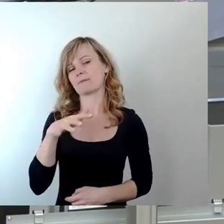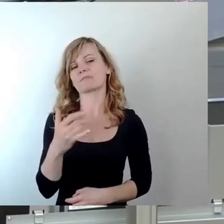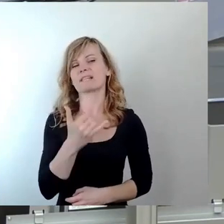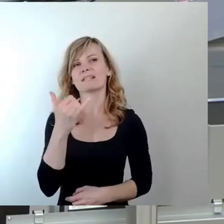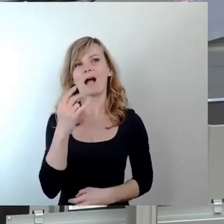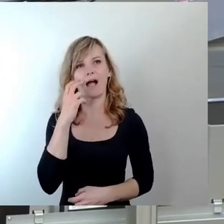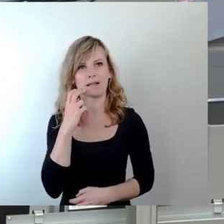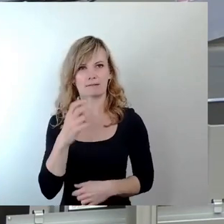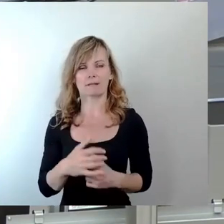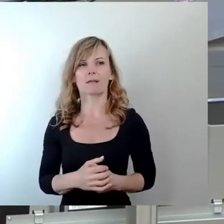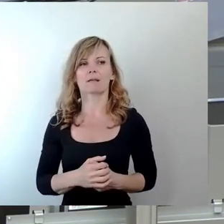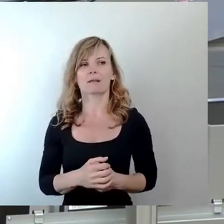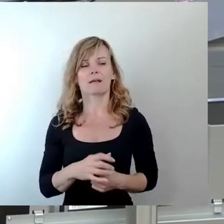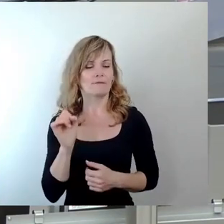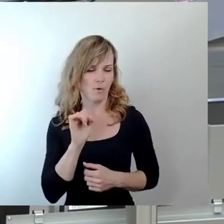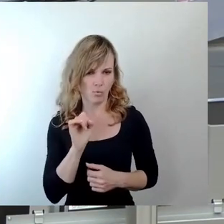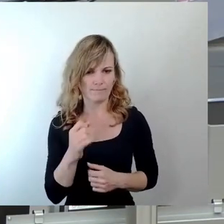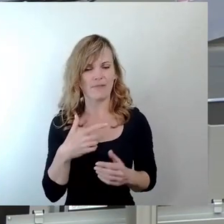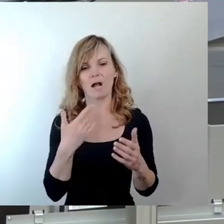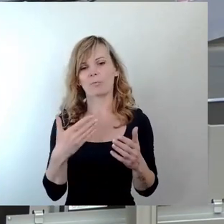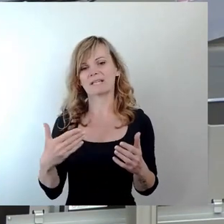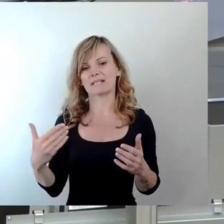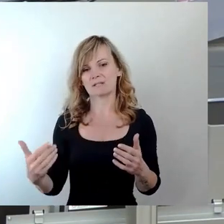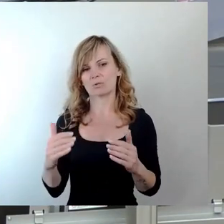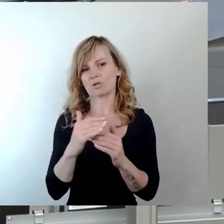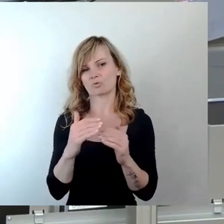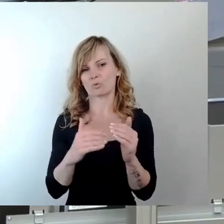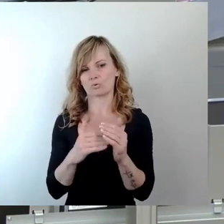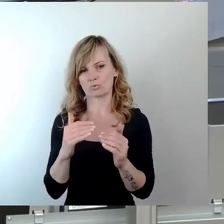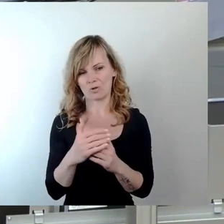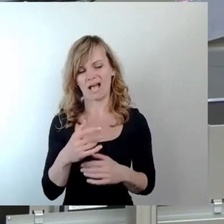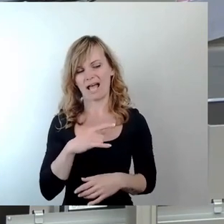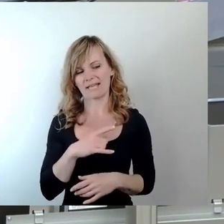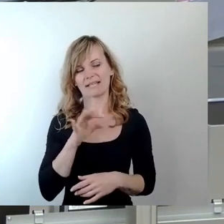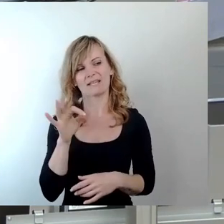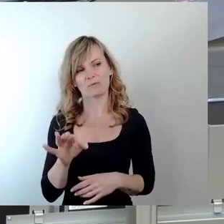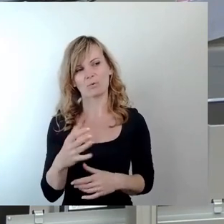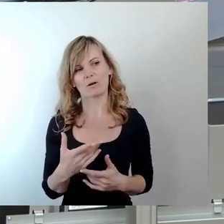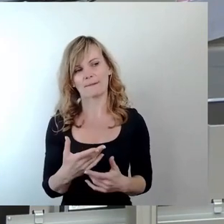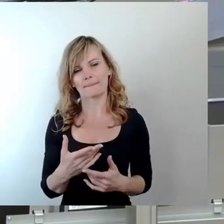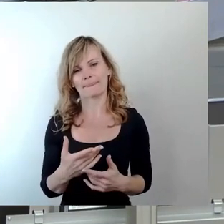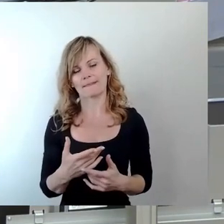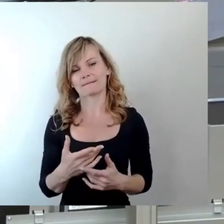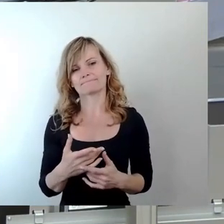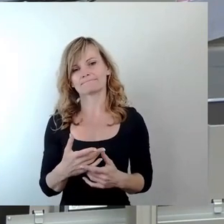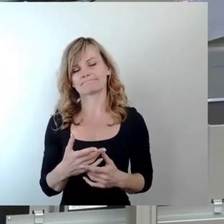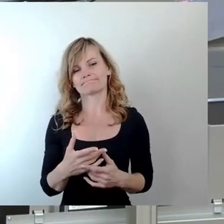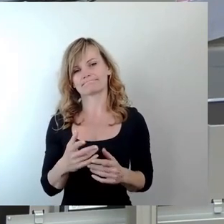eine Argumentationsstruktur eigentlich für gewöhnlich der konservativen Seite